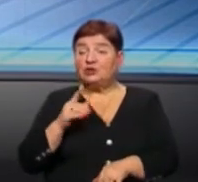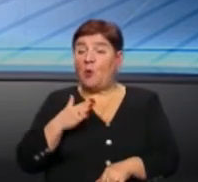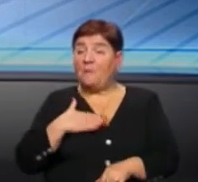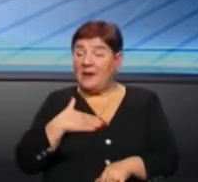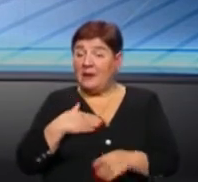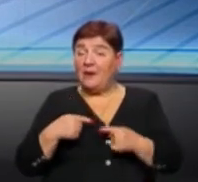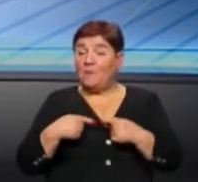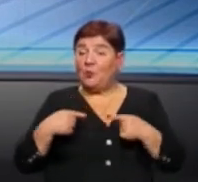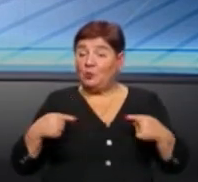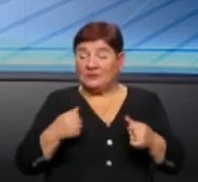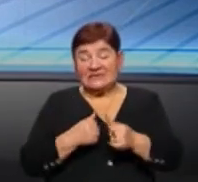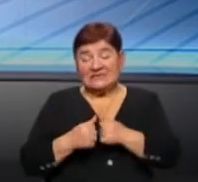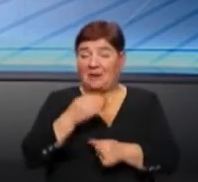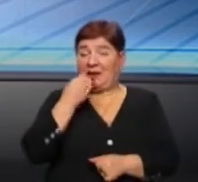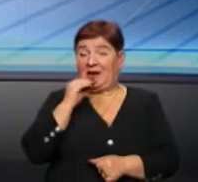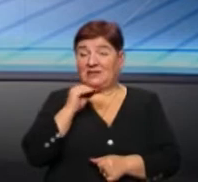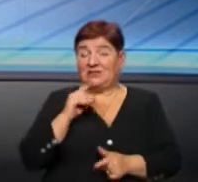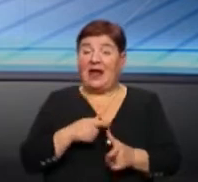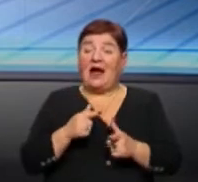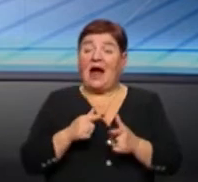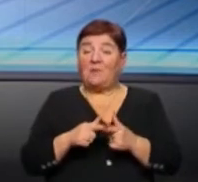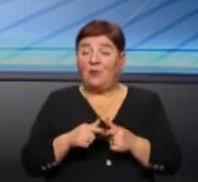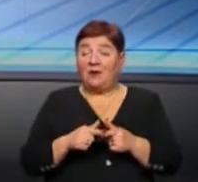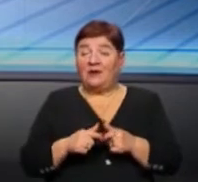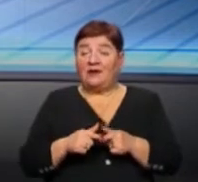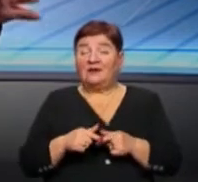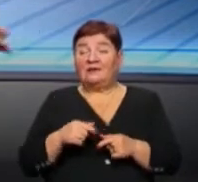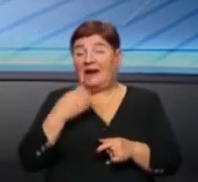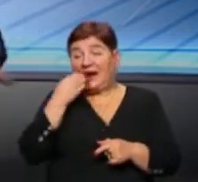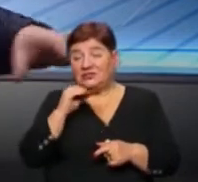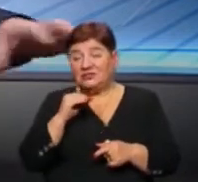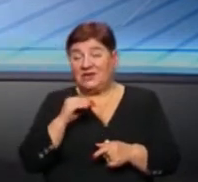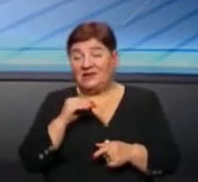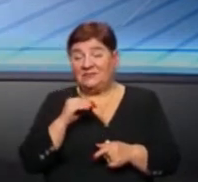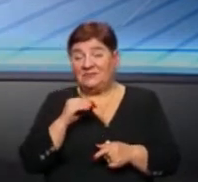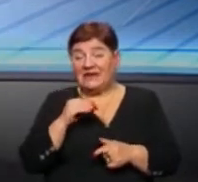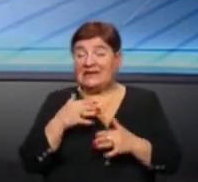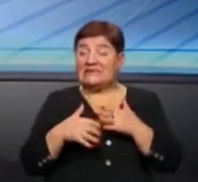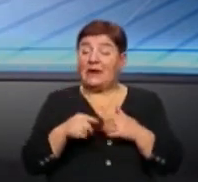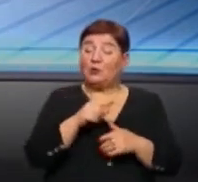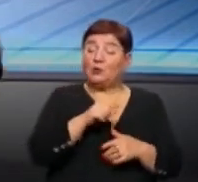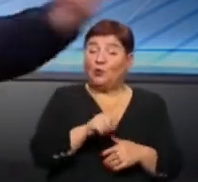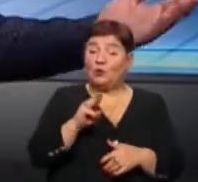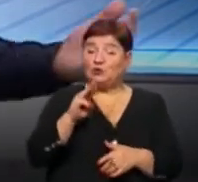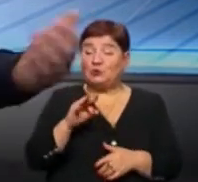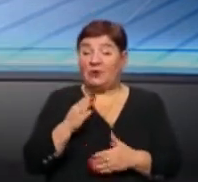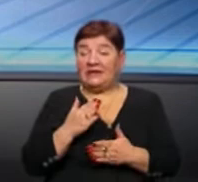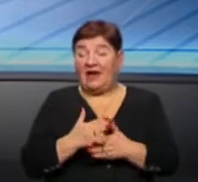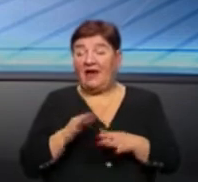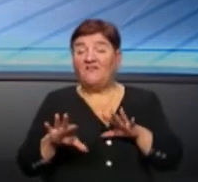продукт є найкращий, або принаймні, якщо не повністю найкращий, то серед того, що є,